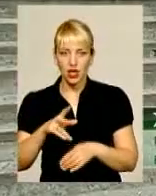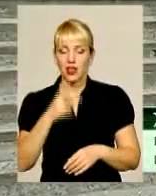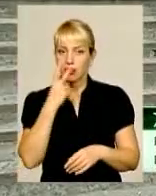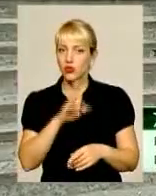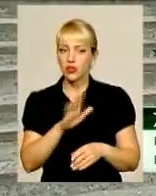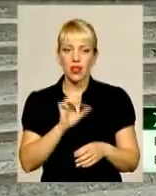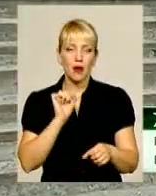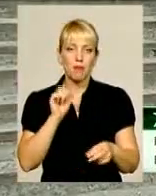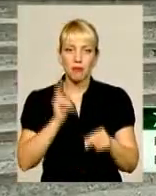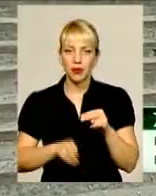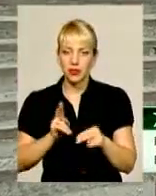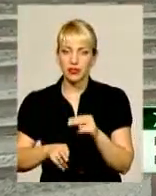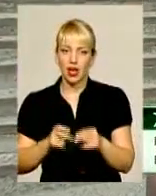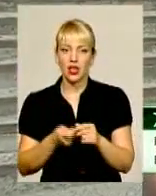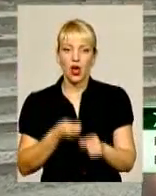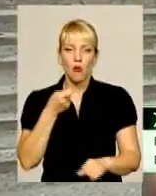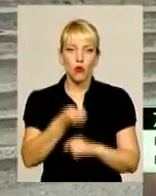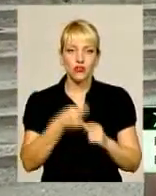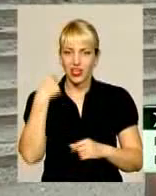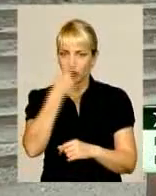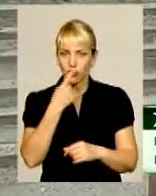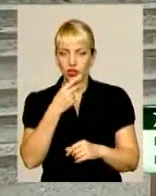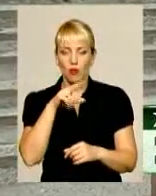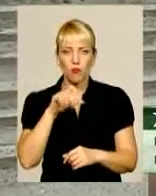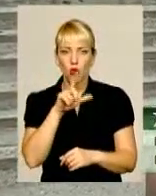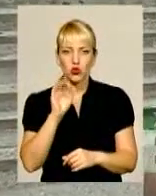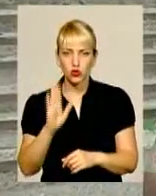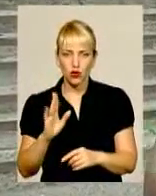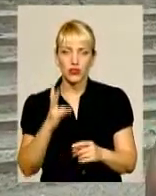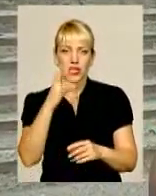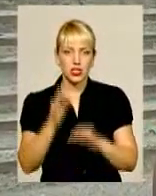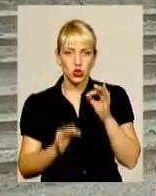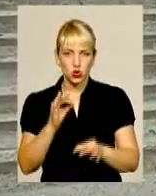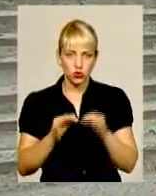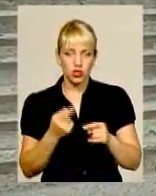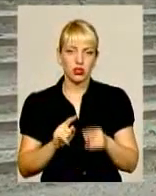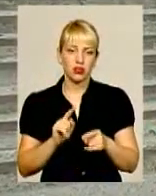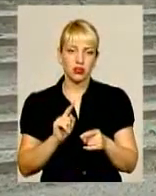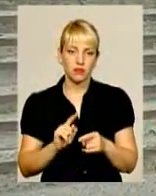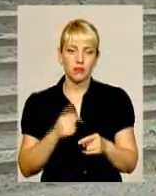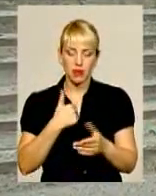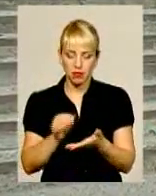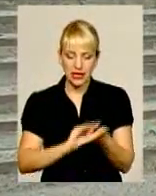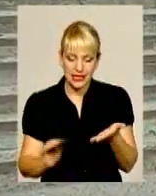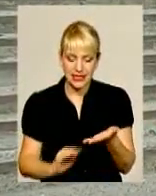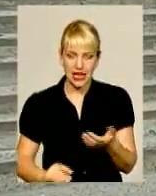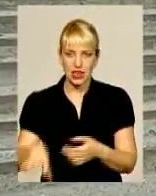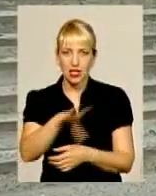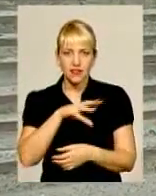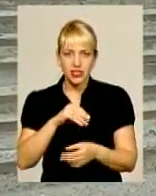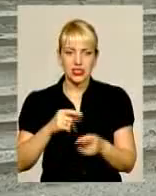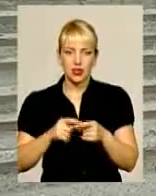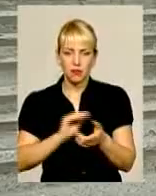припиняє подавати індивідуальні позова на мешканців, учасників судового процесу. Ми просто писали дуже